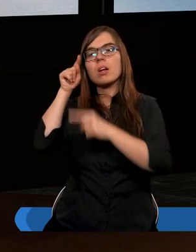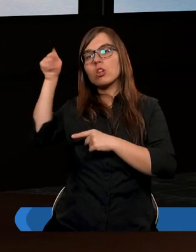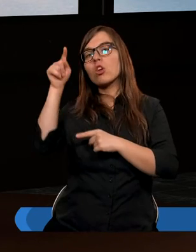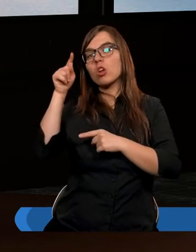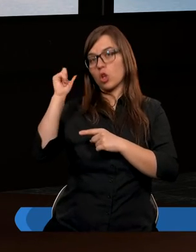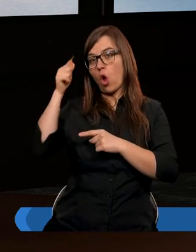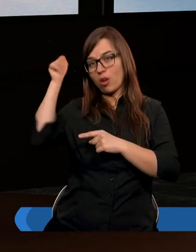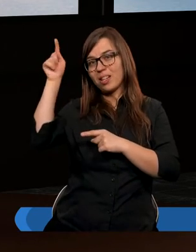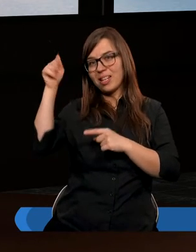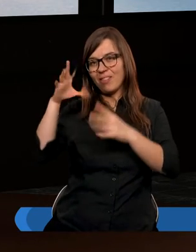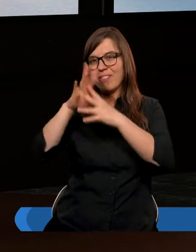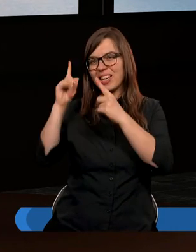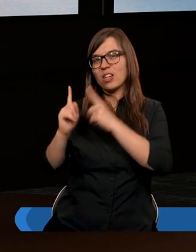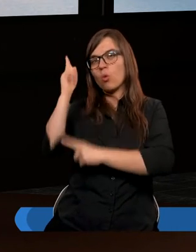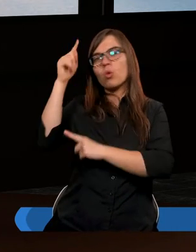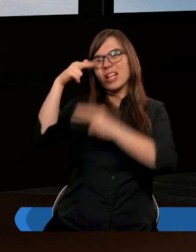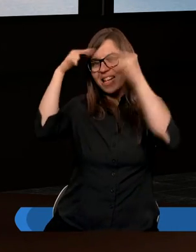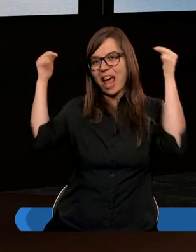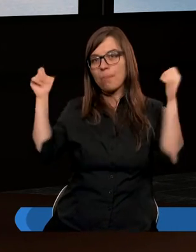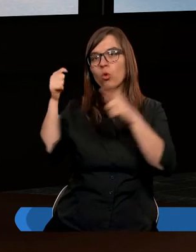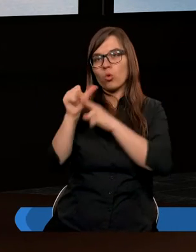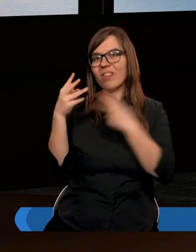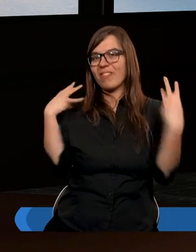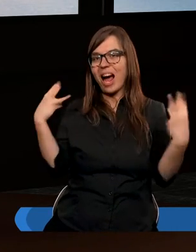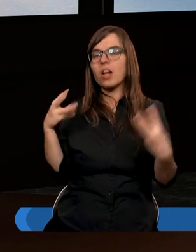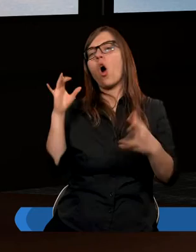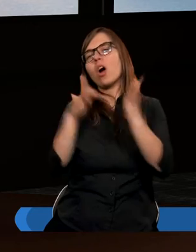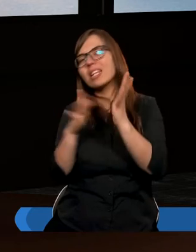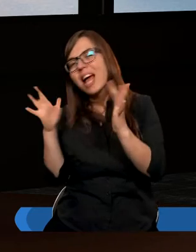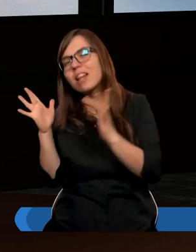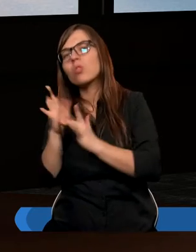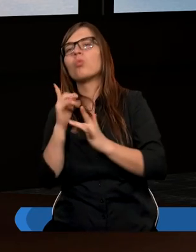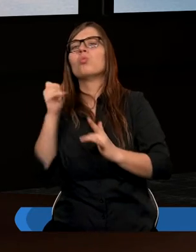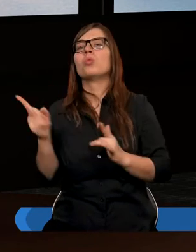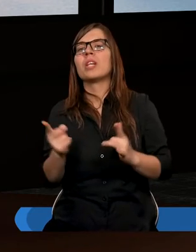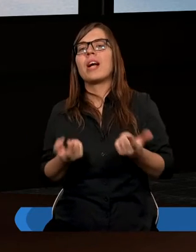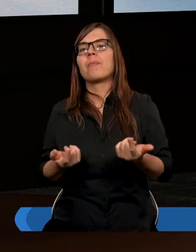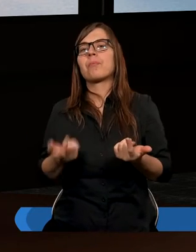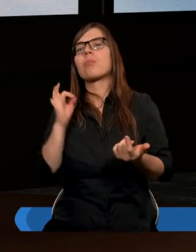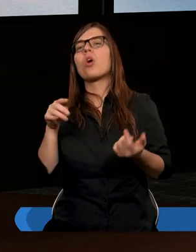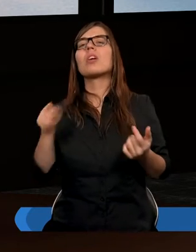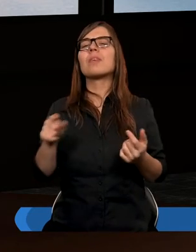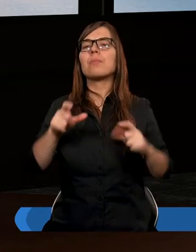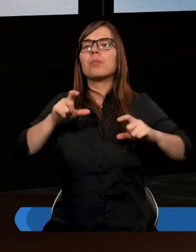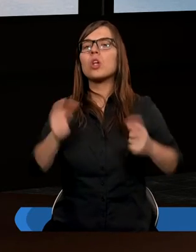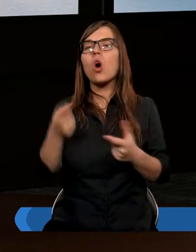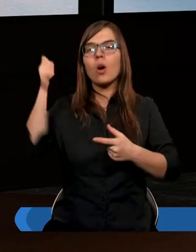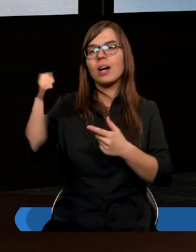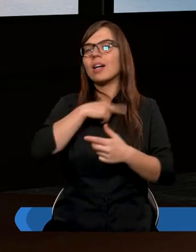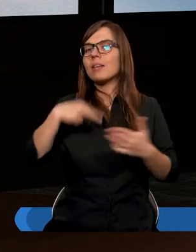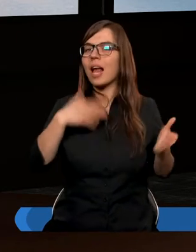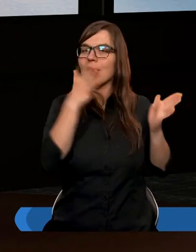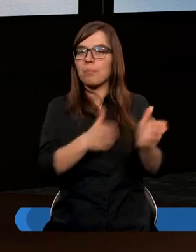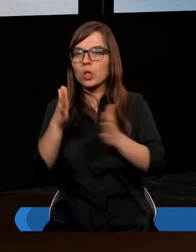tym, co jest w górze, o Jezusie, o tym, co On dla nas